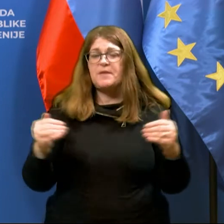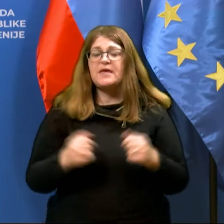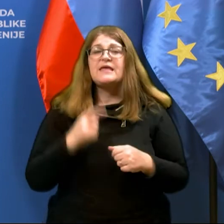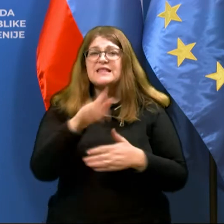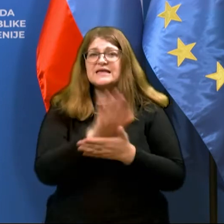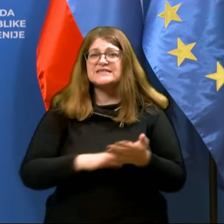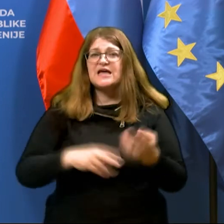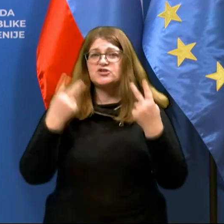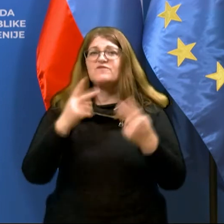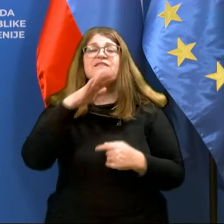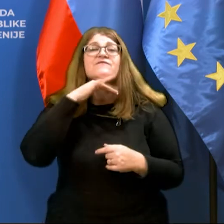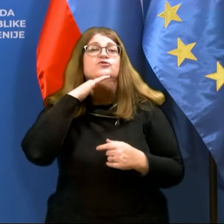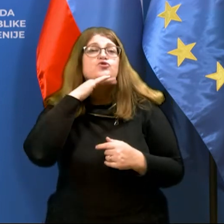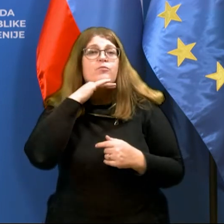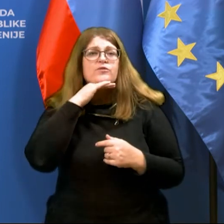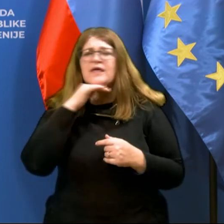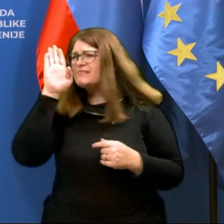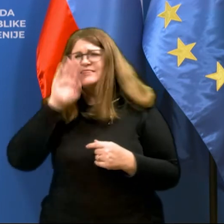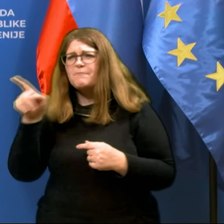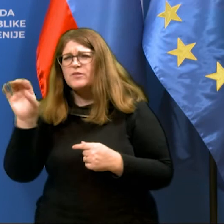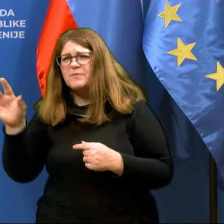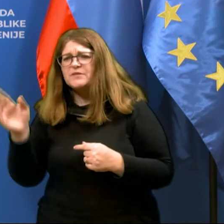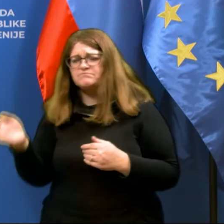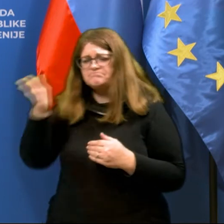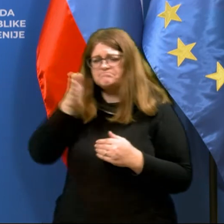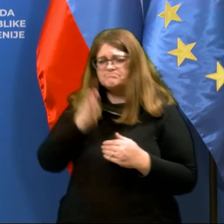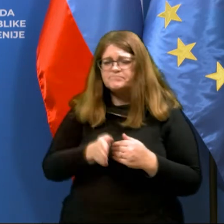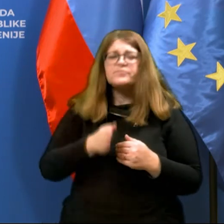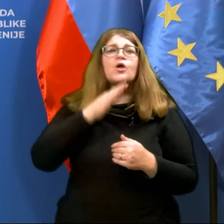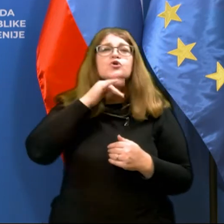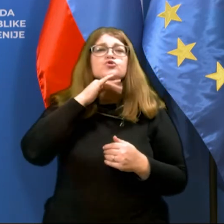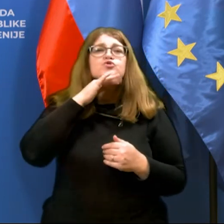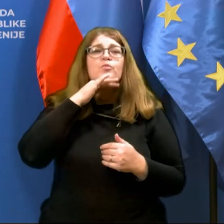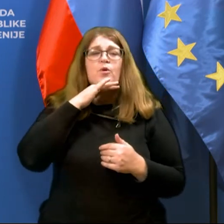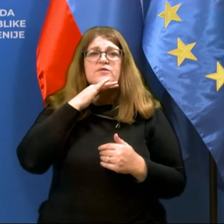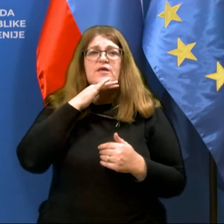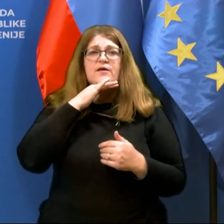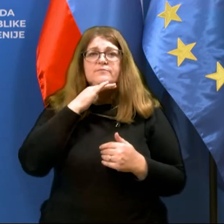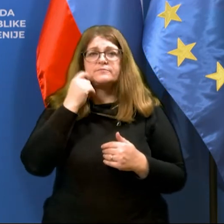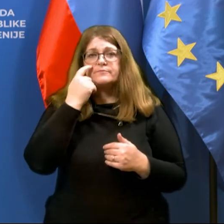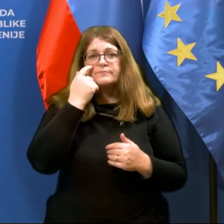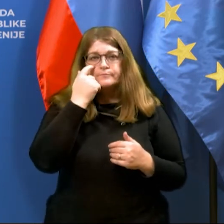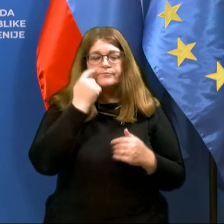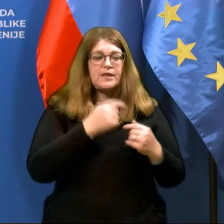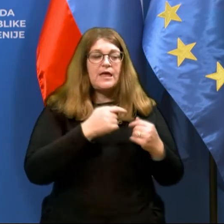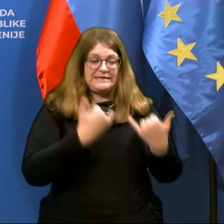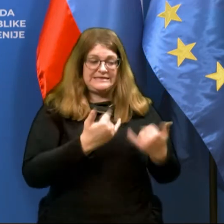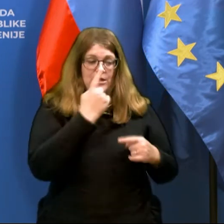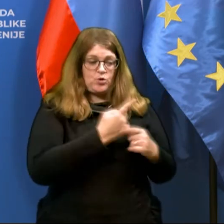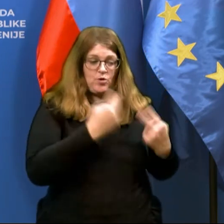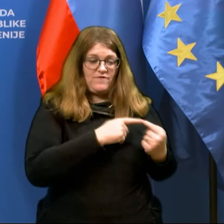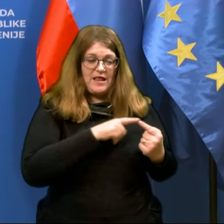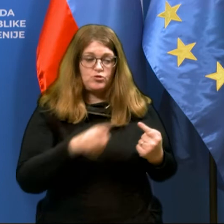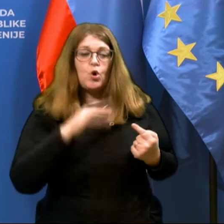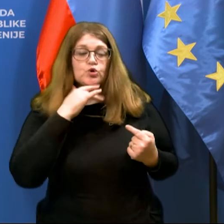odlok začne veljati v soboto, torej ne v ponedeljek, ampak po izteku odloka, ki je velja v ta tedni in